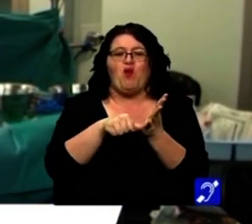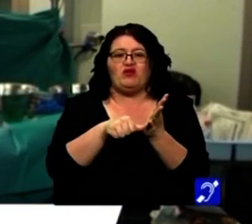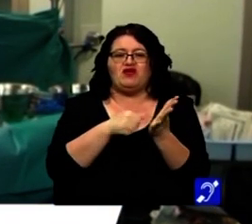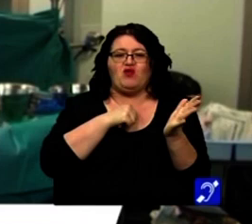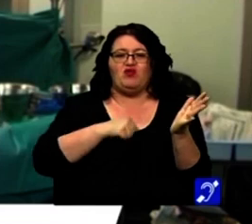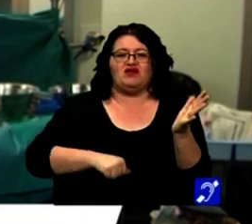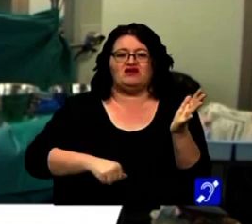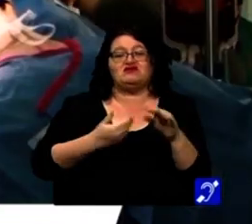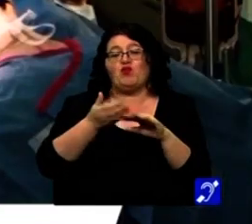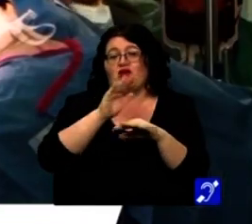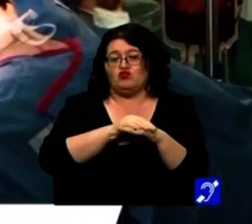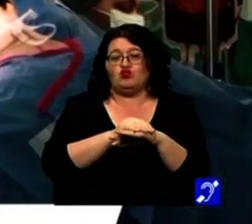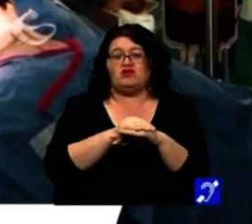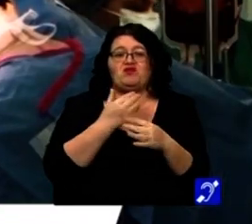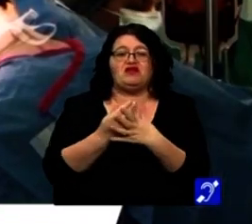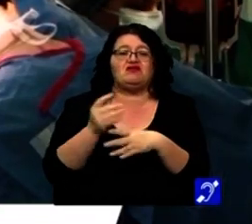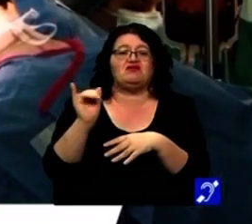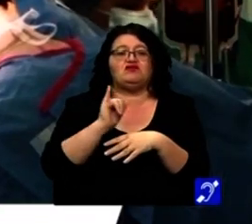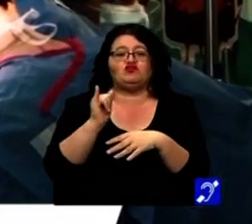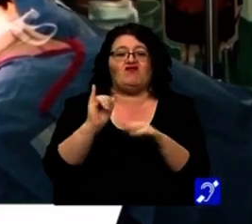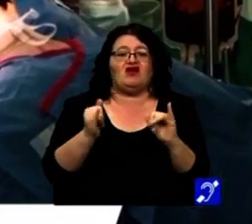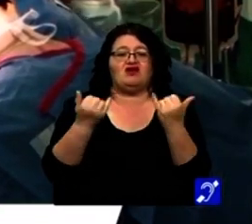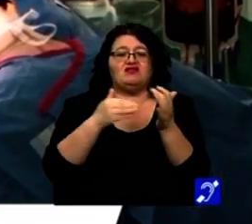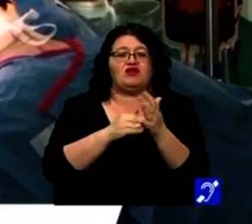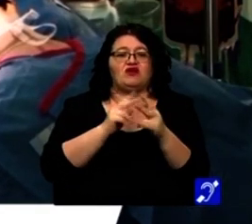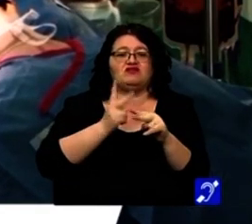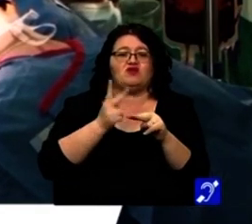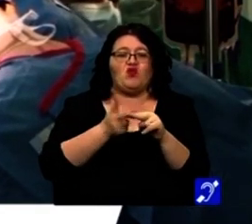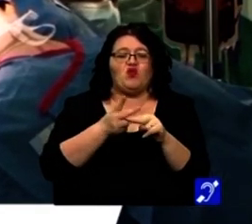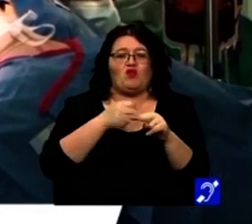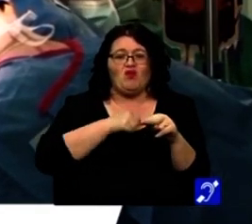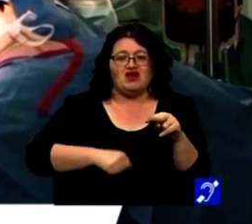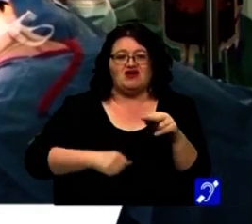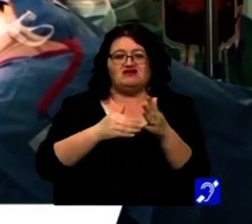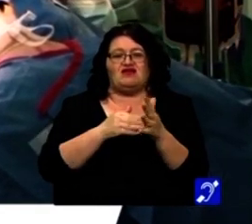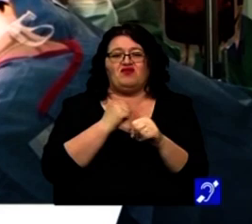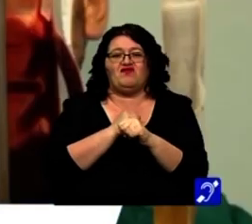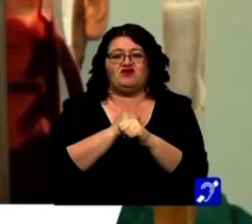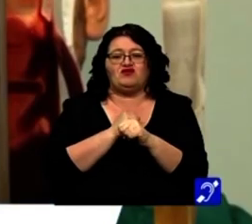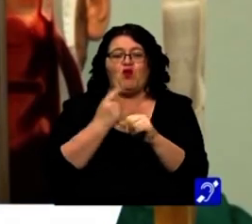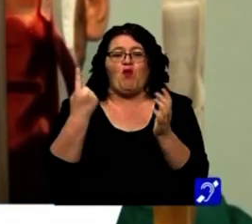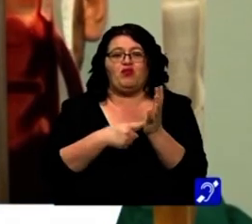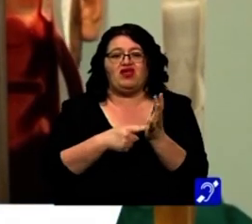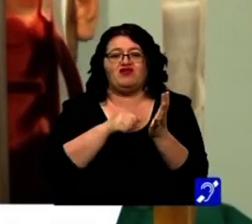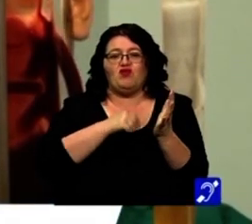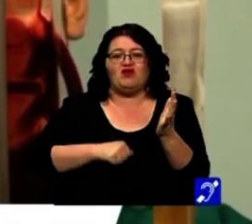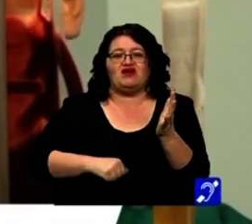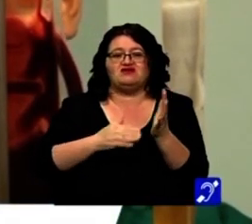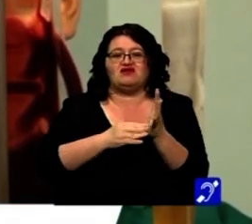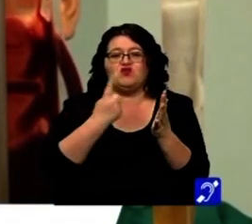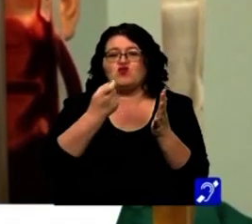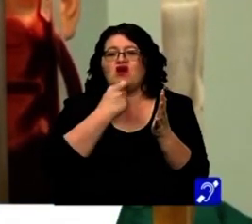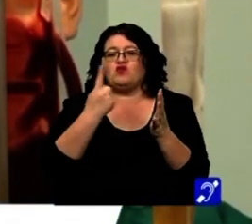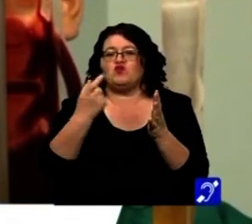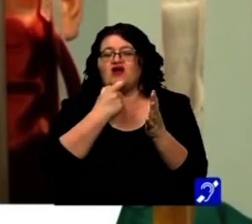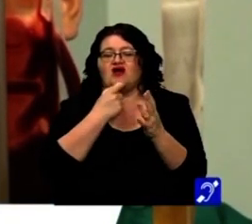Sau da, au mai mult. Pentru că la unele cazuri trebuie făcută reintervențe, deci cel puțin 1000 de operații trebuie făcute în fiecare an.